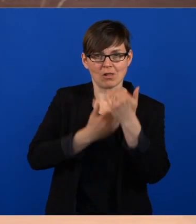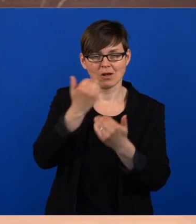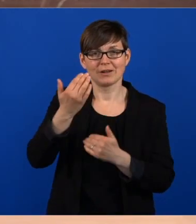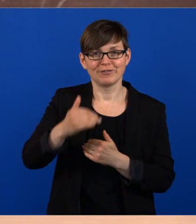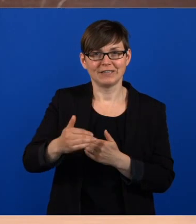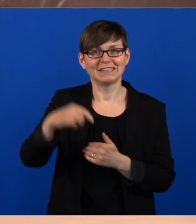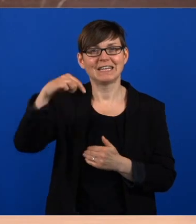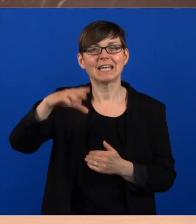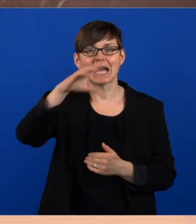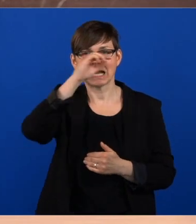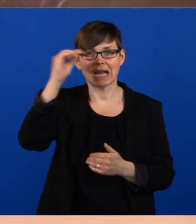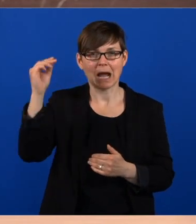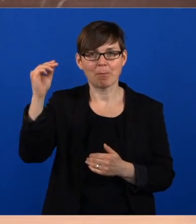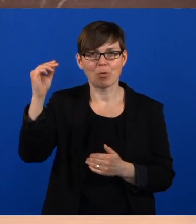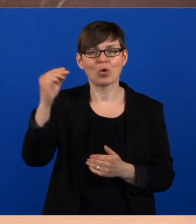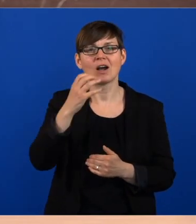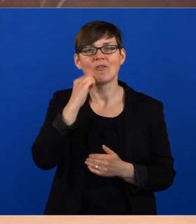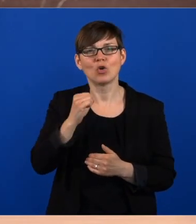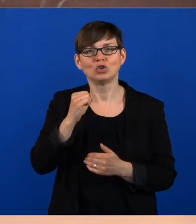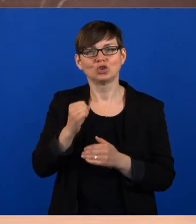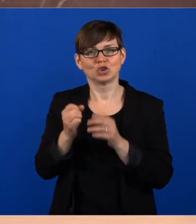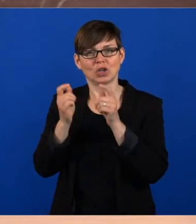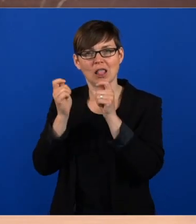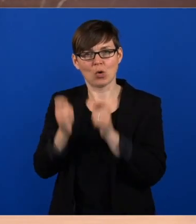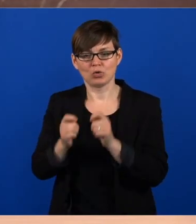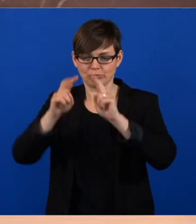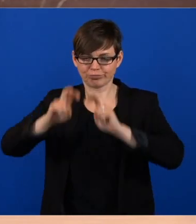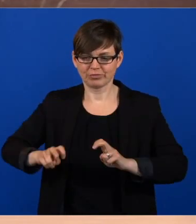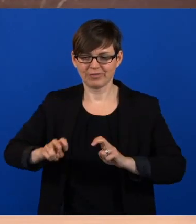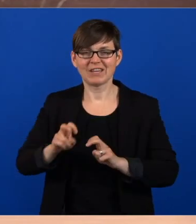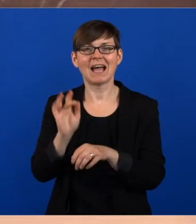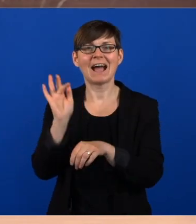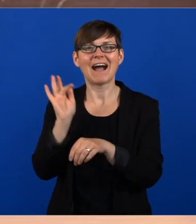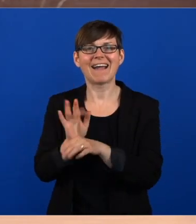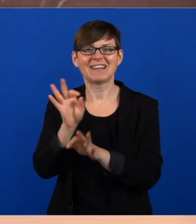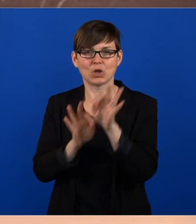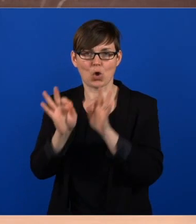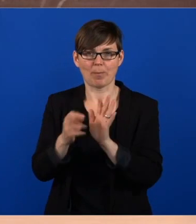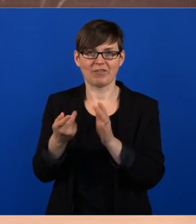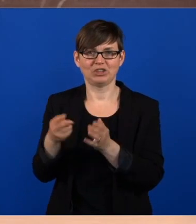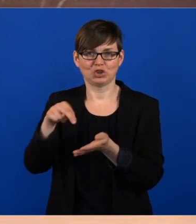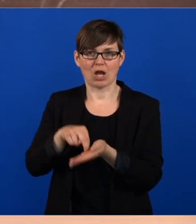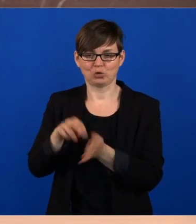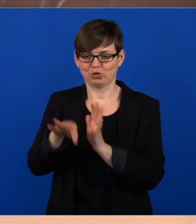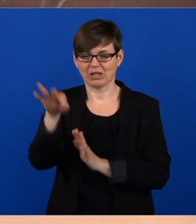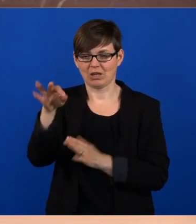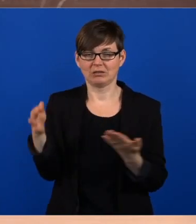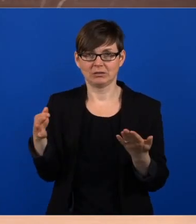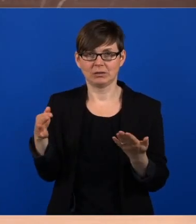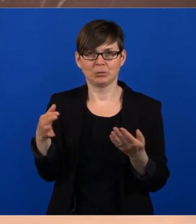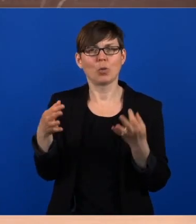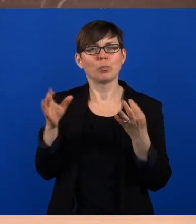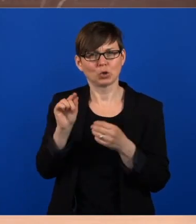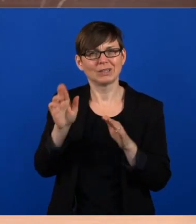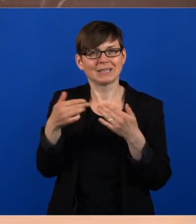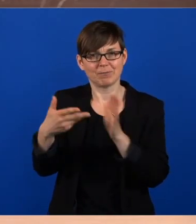Hamburg diesen sogenannten Antikörperstatus zu ermitteln. Also mit einem geeigneten Test herauszufinden, wie